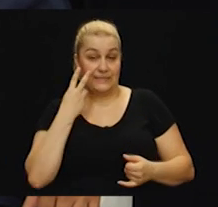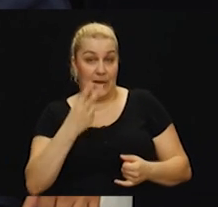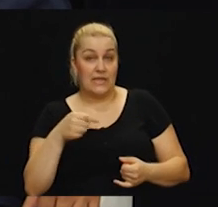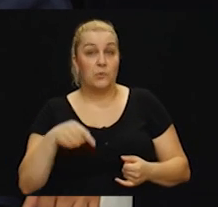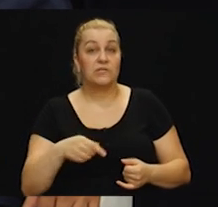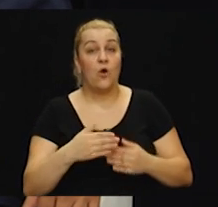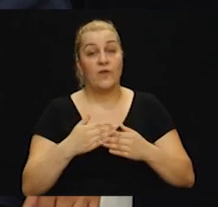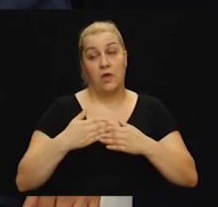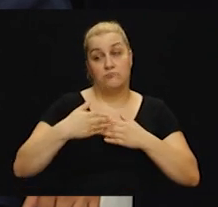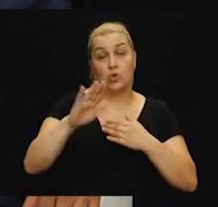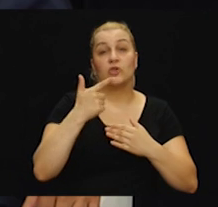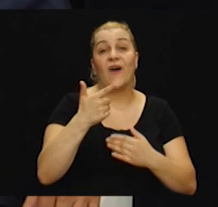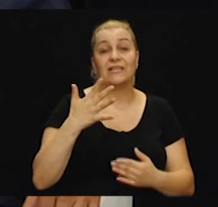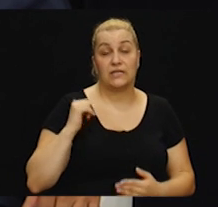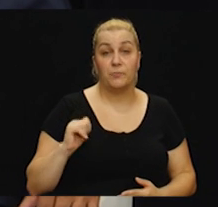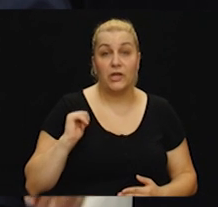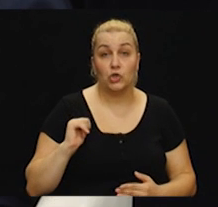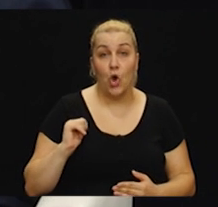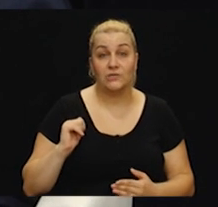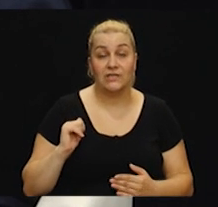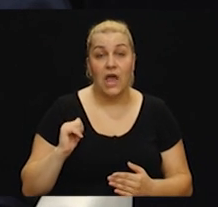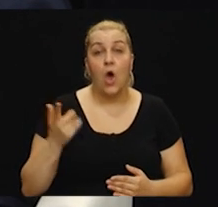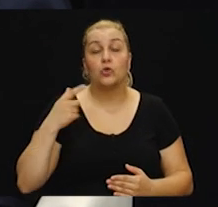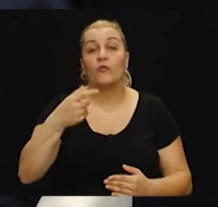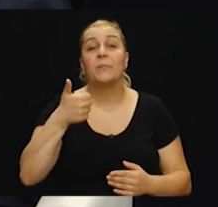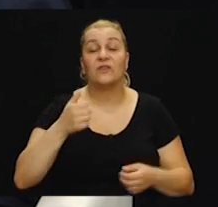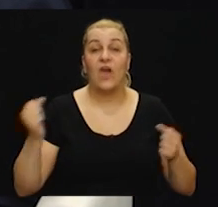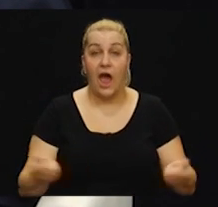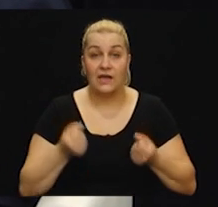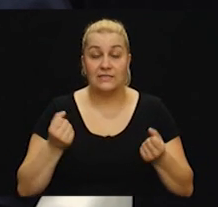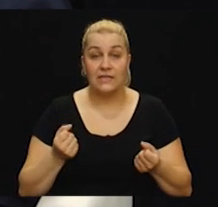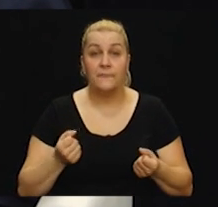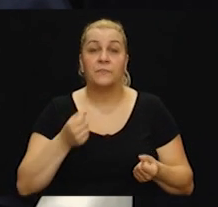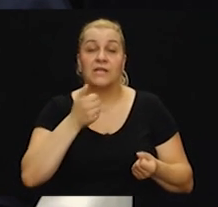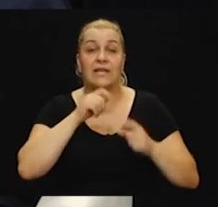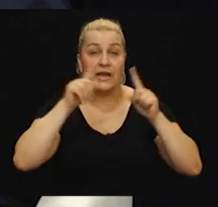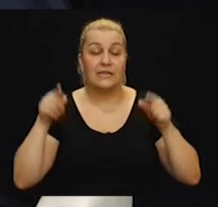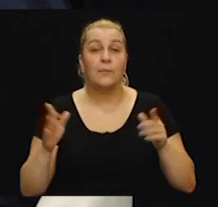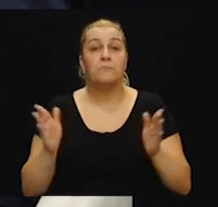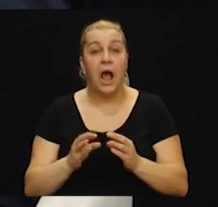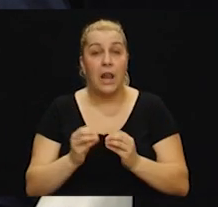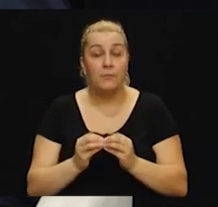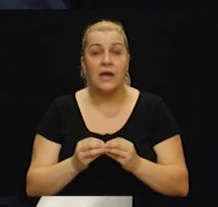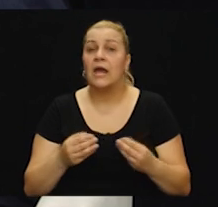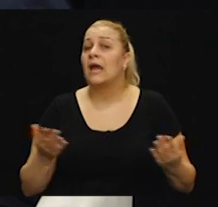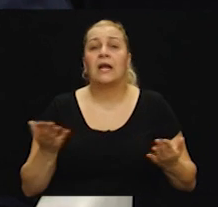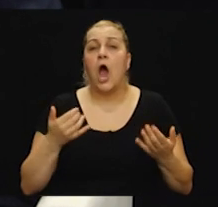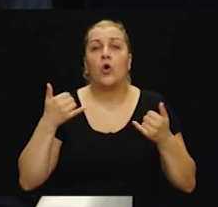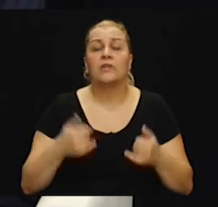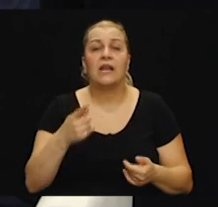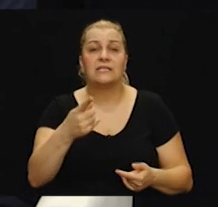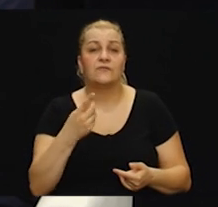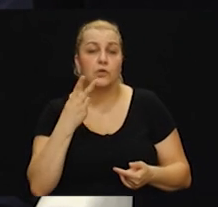distance, 25 godina je proteklo od same ove prve akcije, zelene tablje, mare, bare, kako danas gledate vi? Što